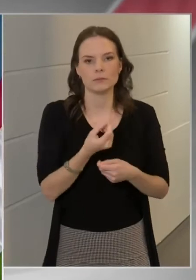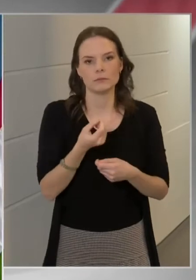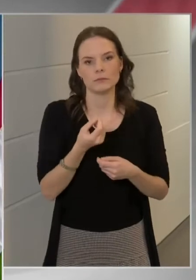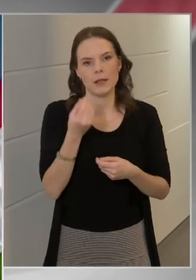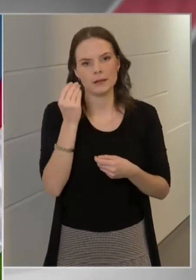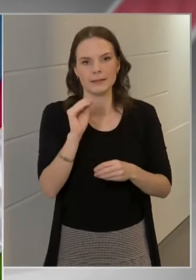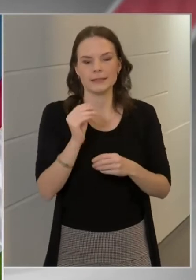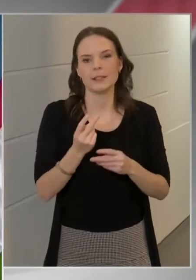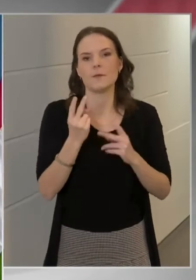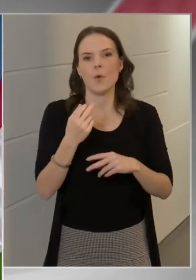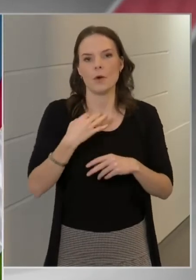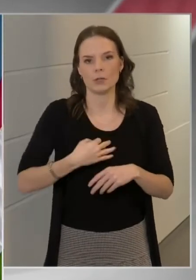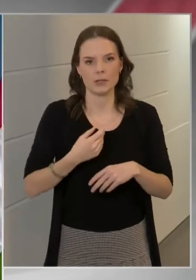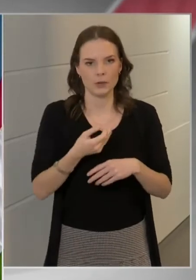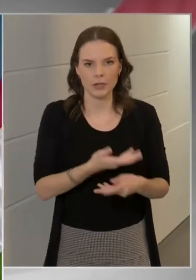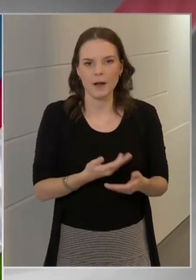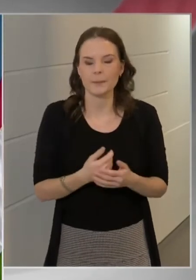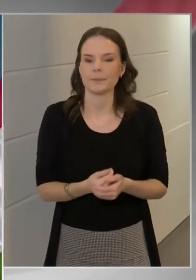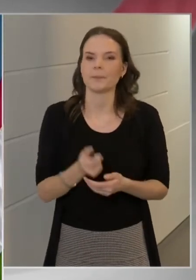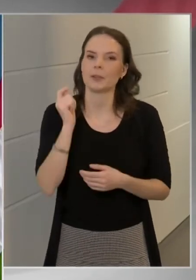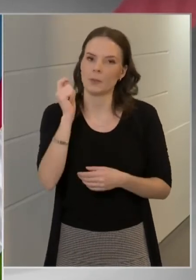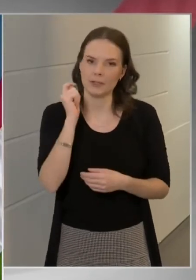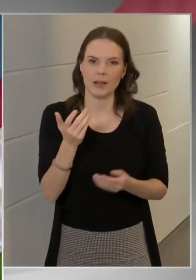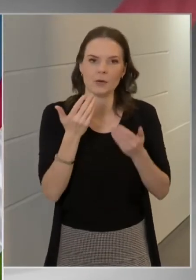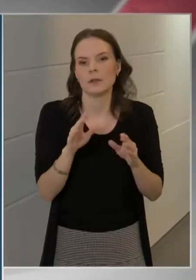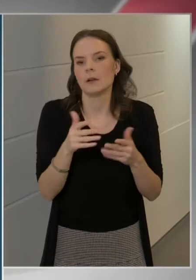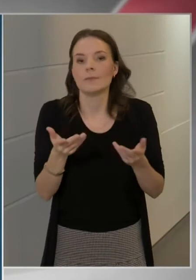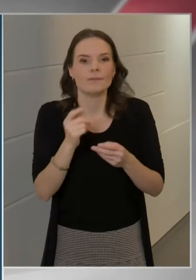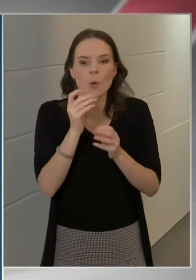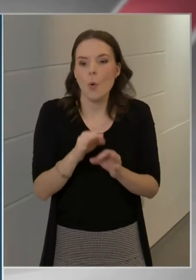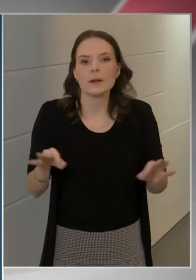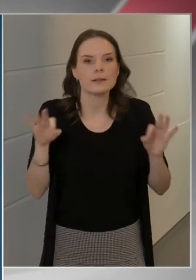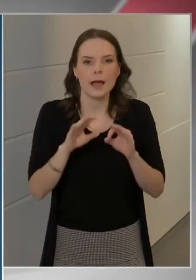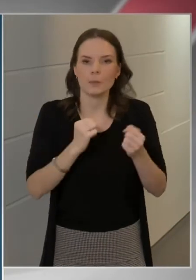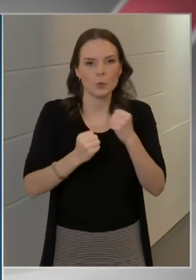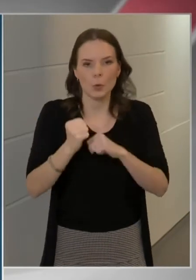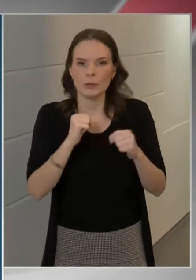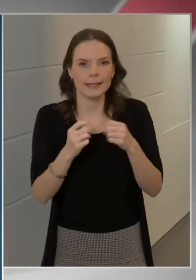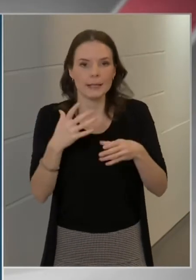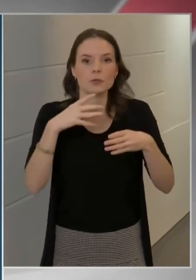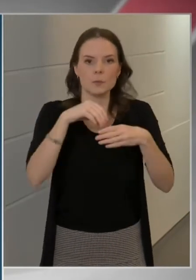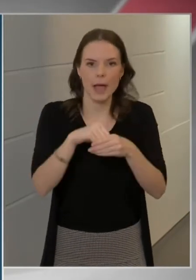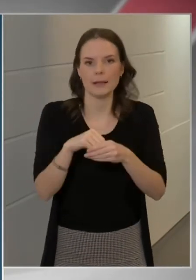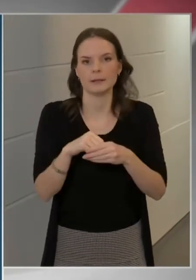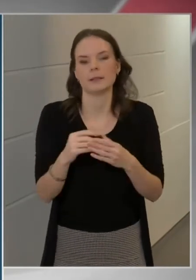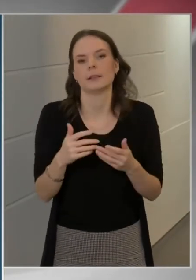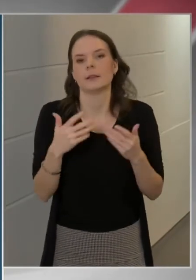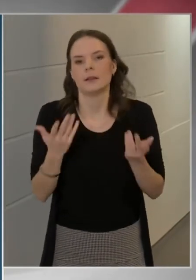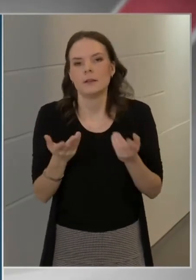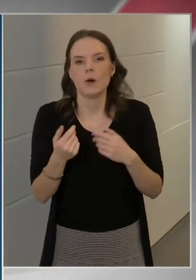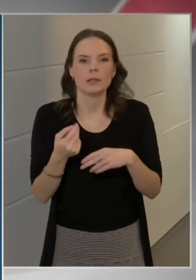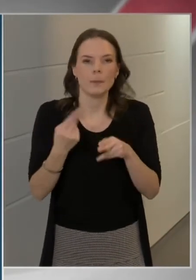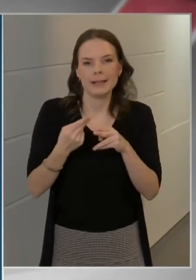igazolt fertőzöttek száma, és elhúnyt 183 beteg. A Pfizer vakcina engedélyezéséről az Európai